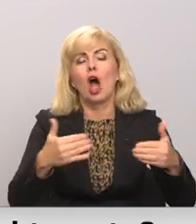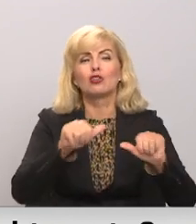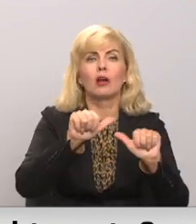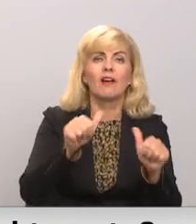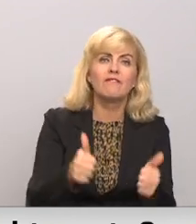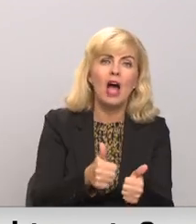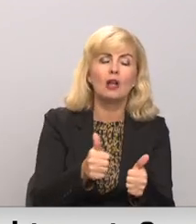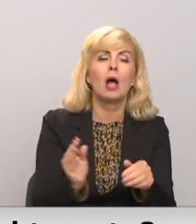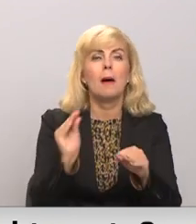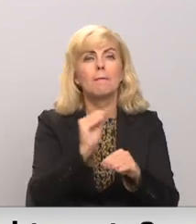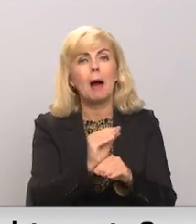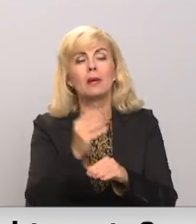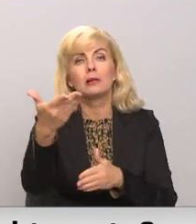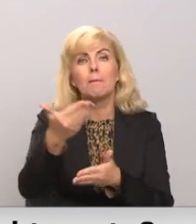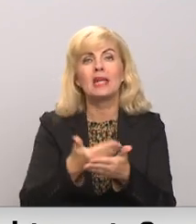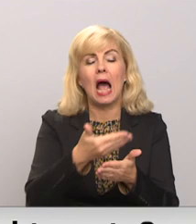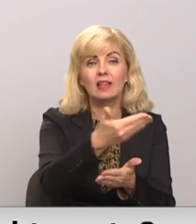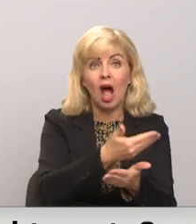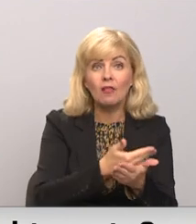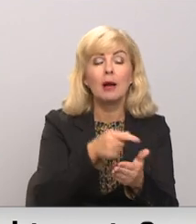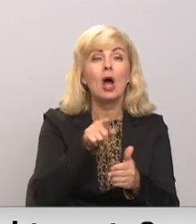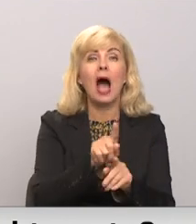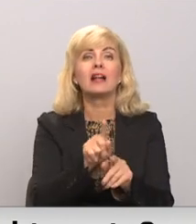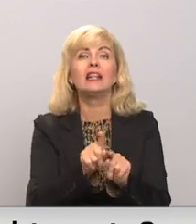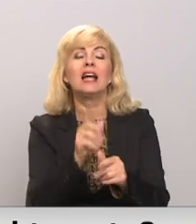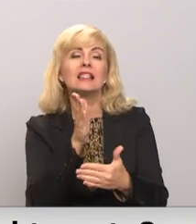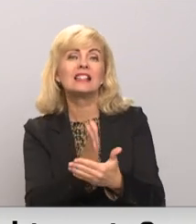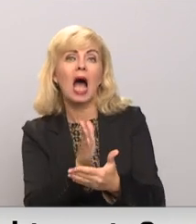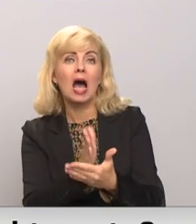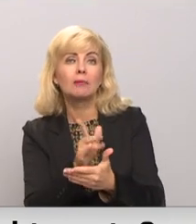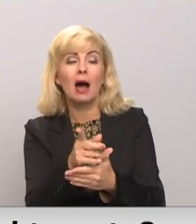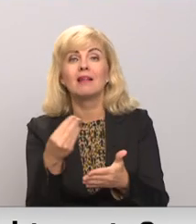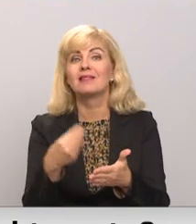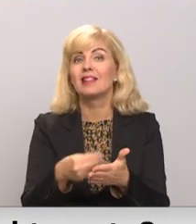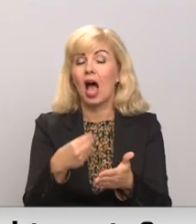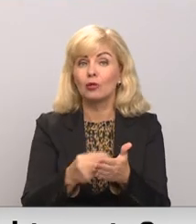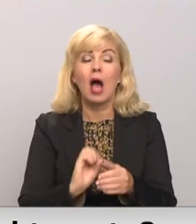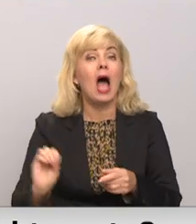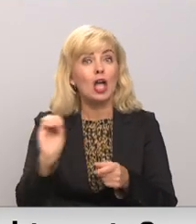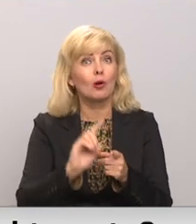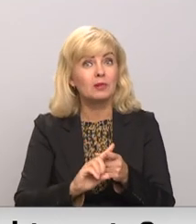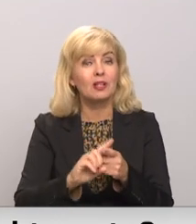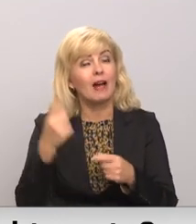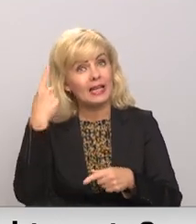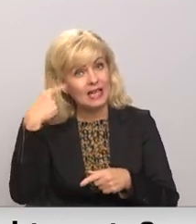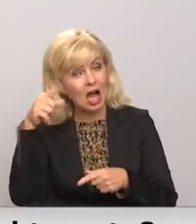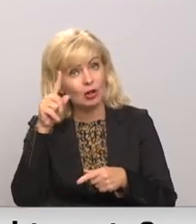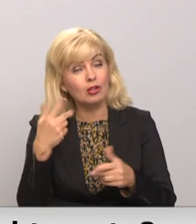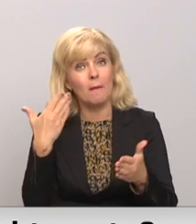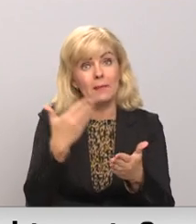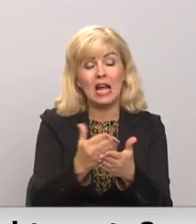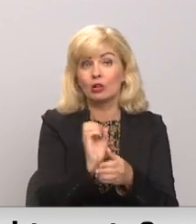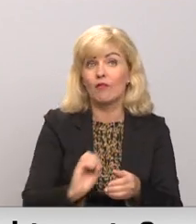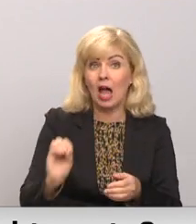papildus piedāvājumiem, tajā starpā arī cenu. Eiropas Savienības iniciatīva, piedāvājums